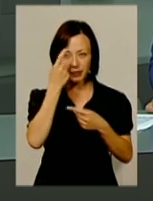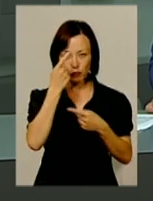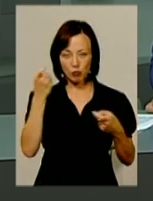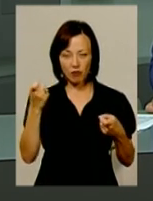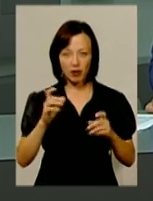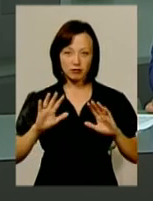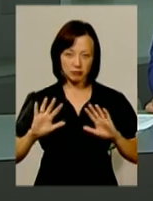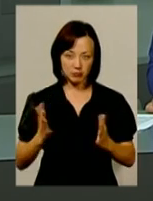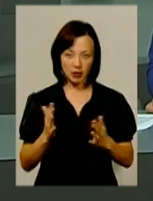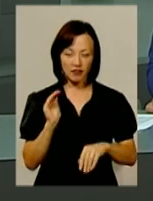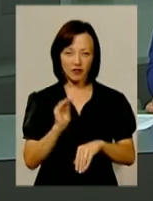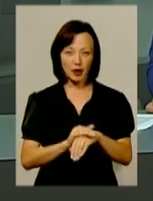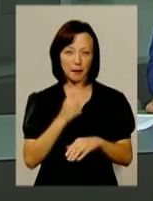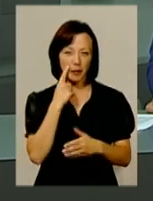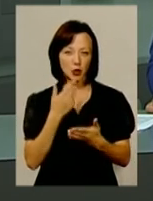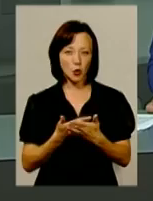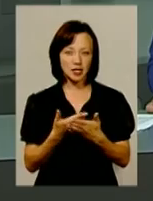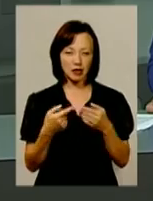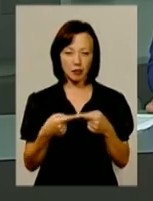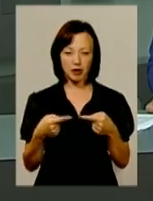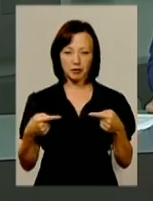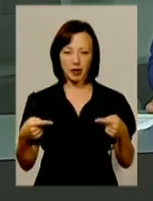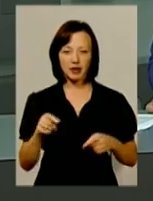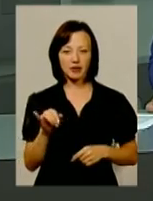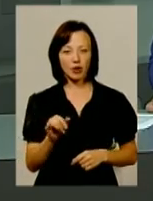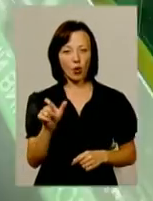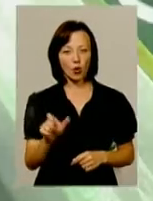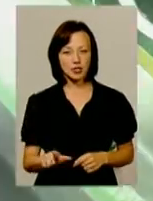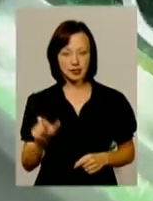структури в разі виявлення підозрілих предметів та осіб.